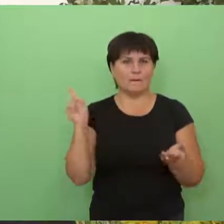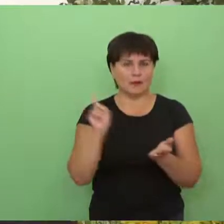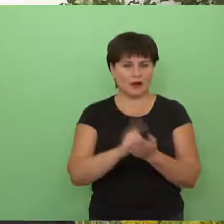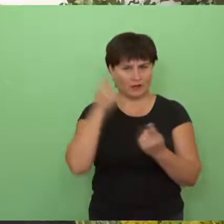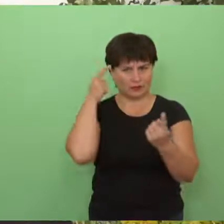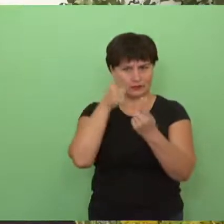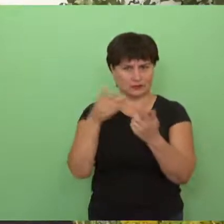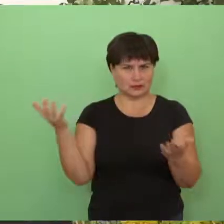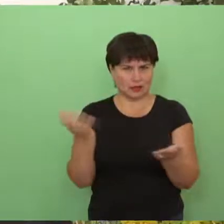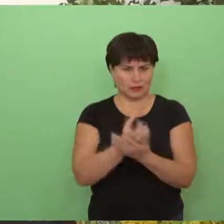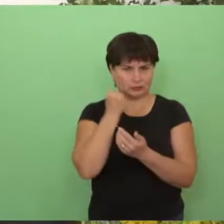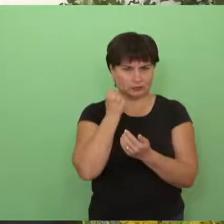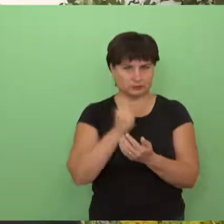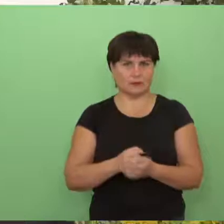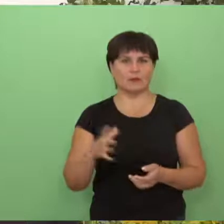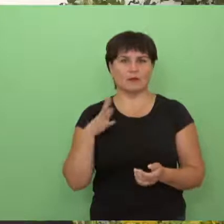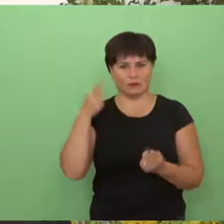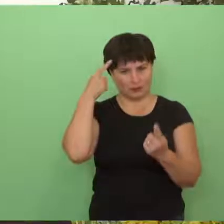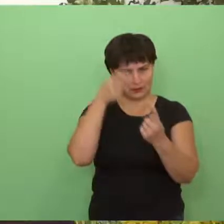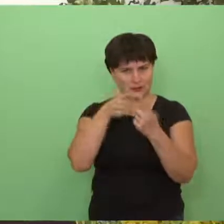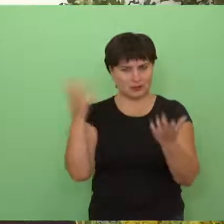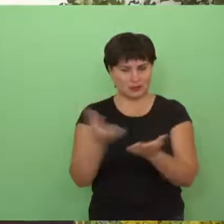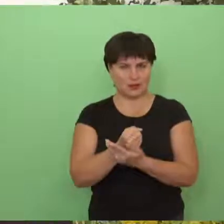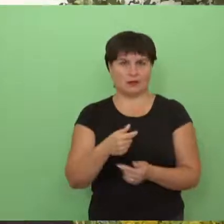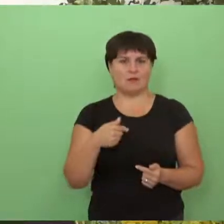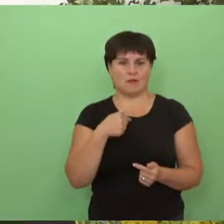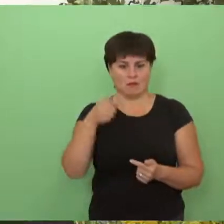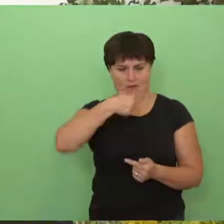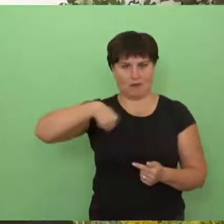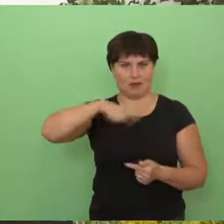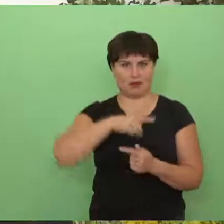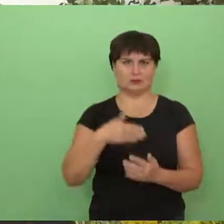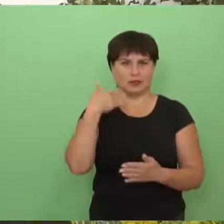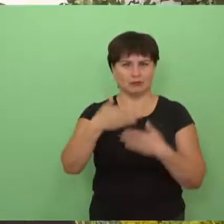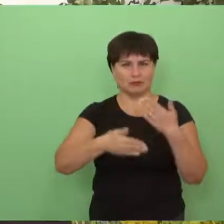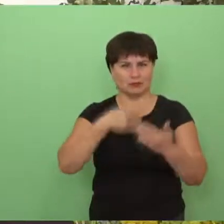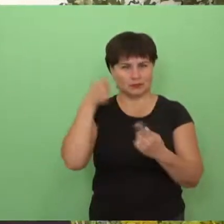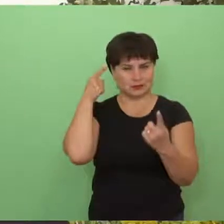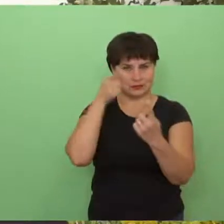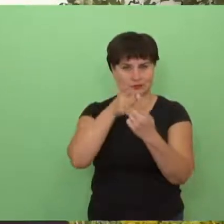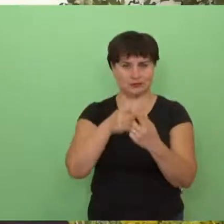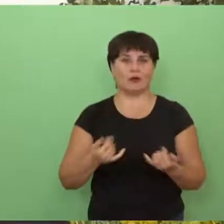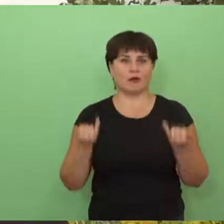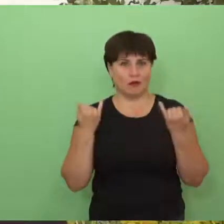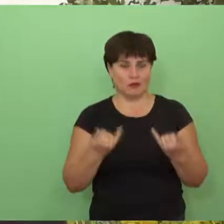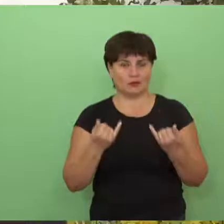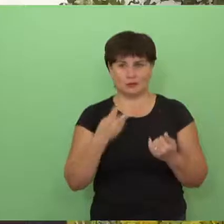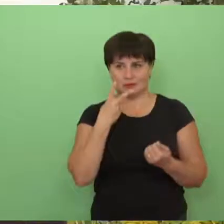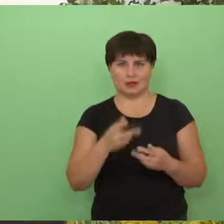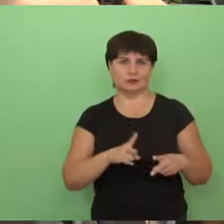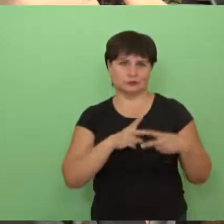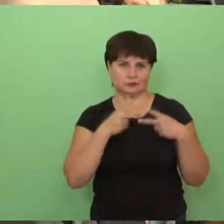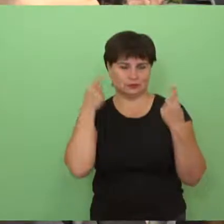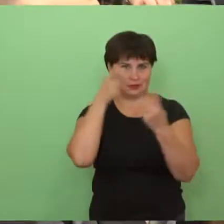tikslų. Nes buvo duotas savo, užduotas tikslas ir mes juos siekėm. Ir šiandien mes matom ir džiaugiamės, kad mes jį